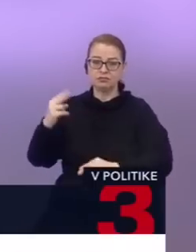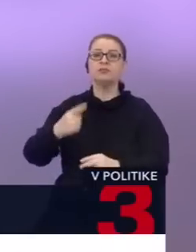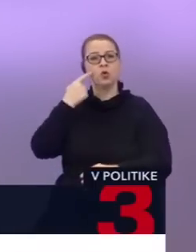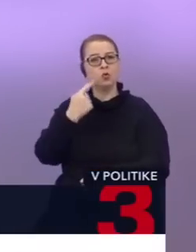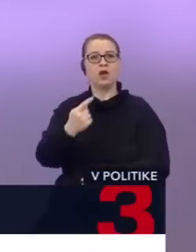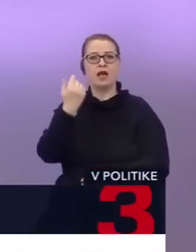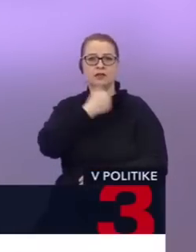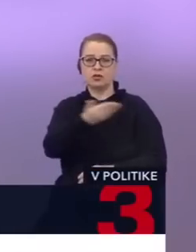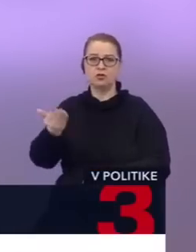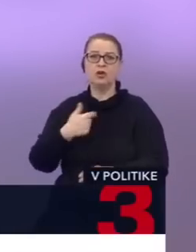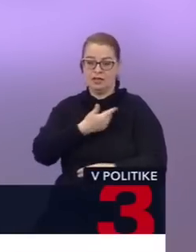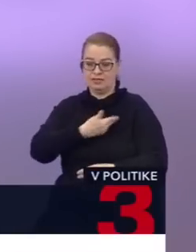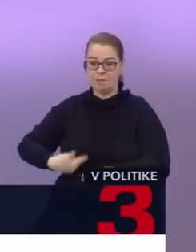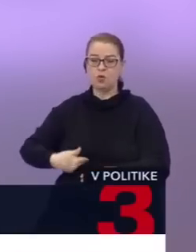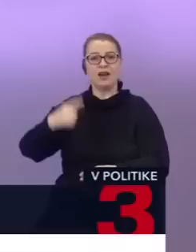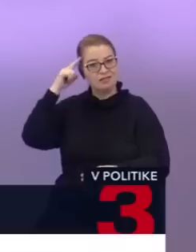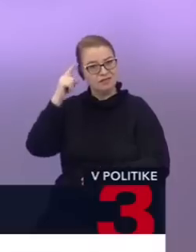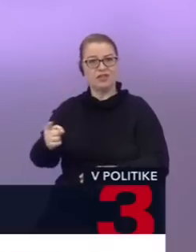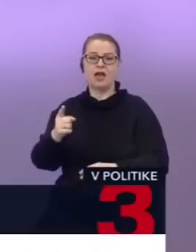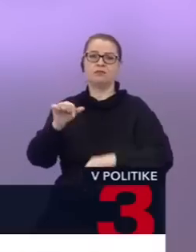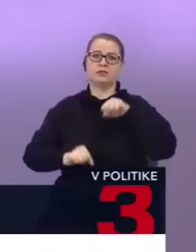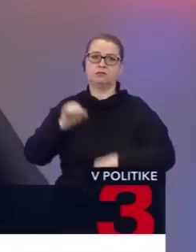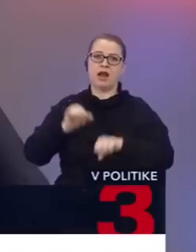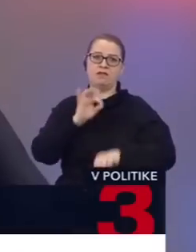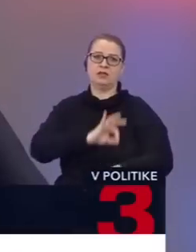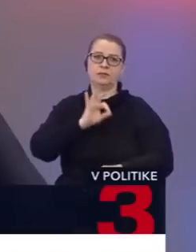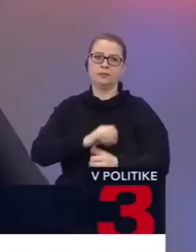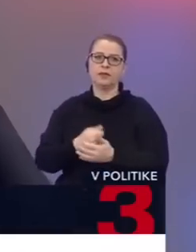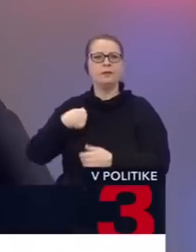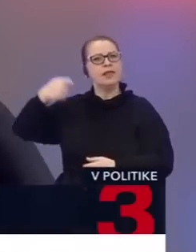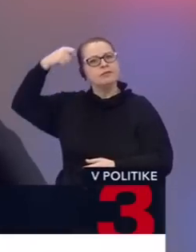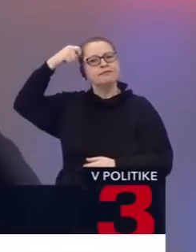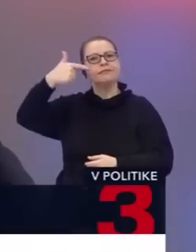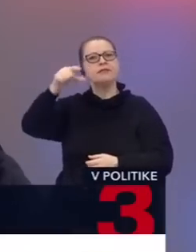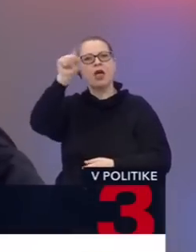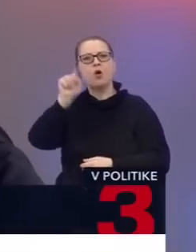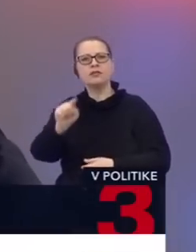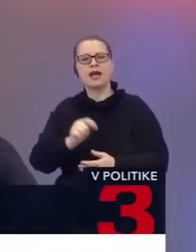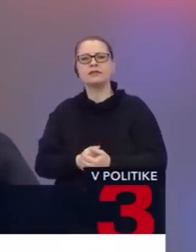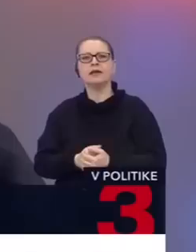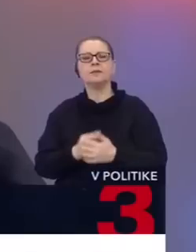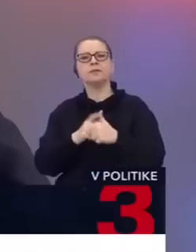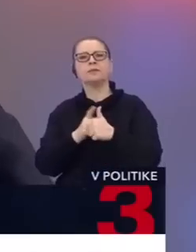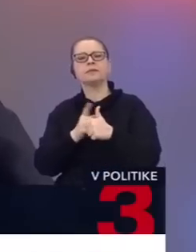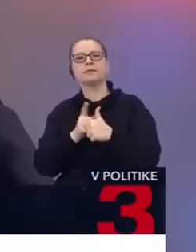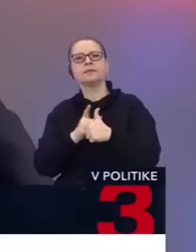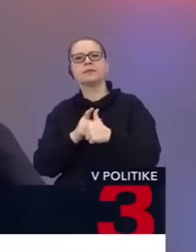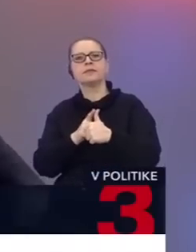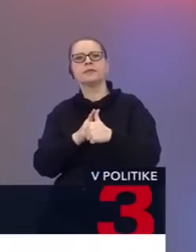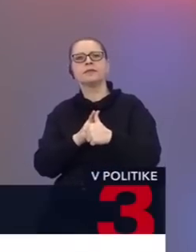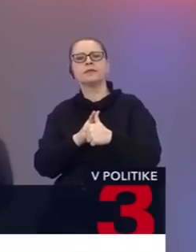demokrati si vedia vstúpiť do svedomia a vedia sa správať aj iné. Napadajú mi dve otázky a obidve položím. A preto sa pýtam,